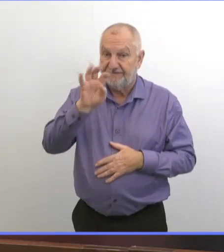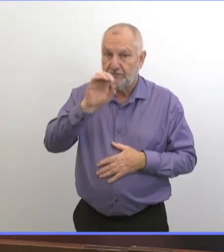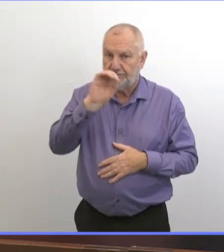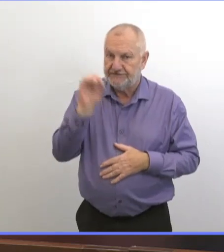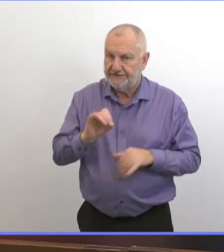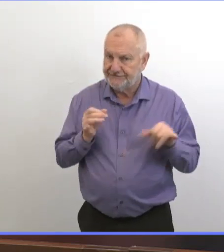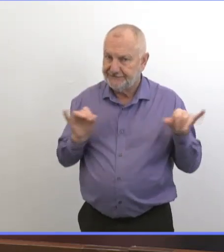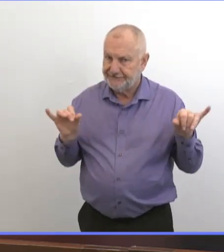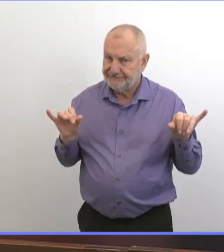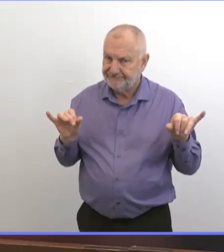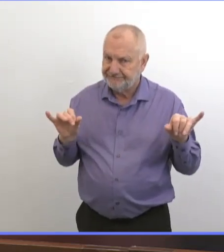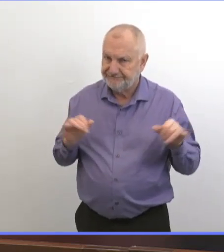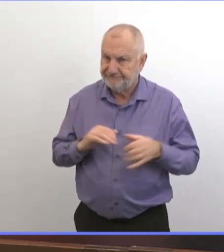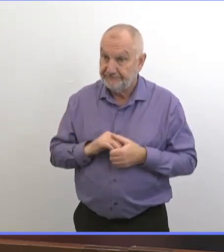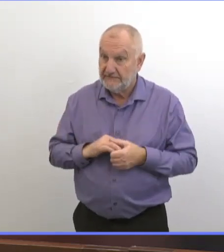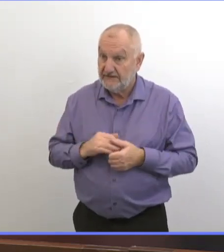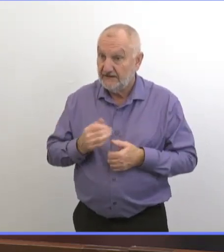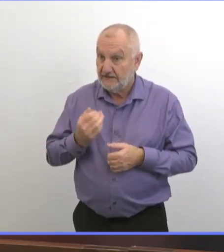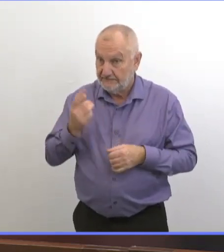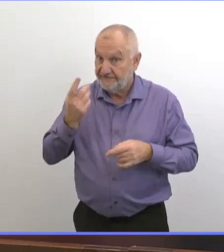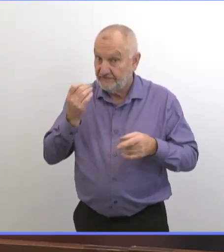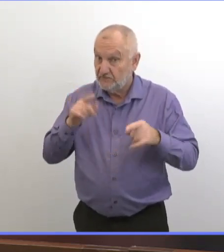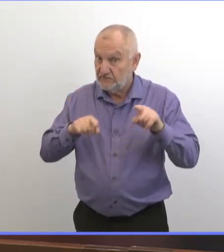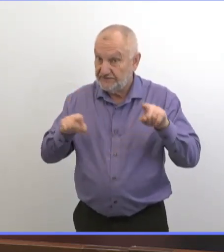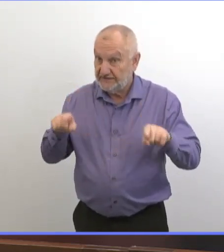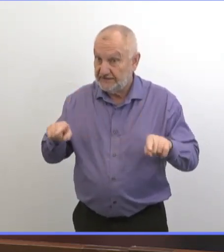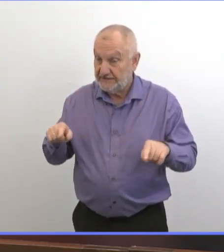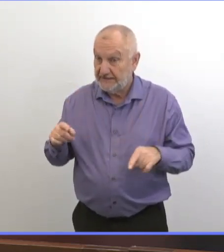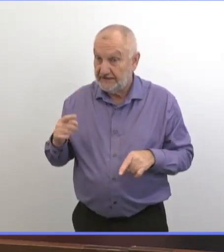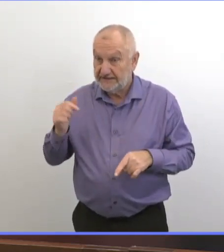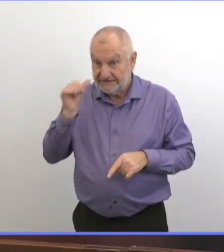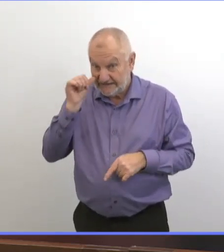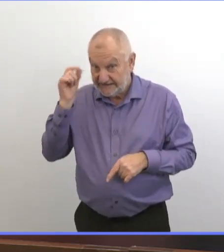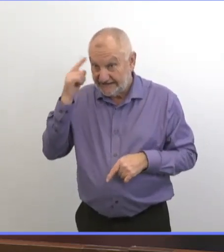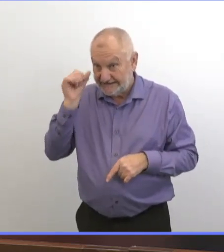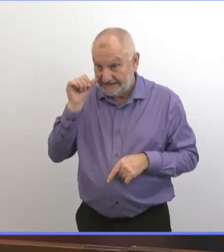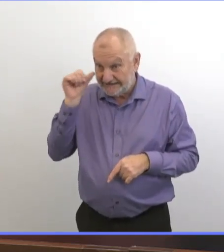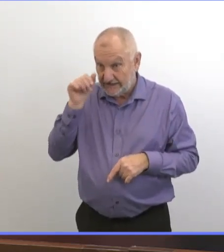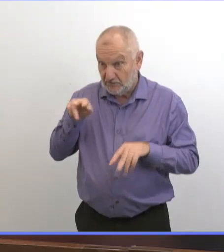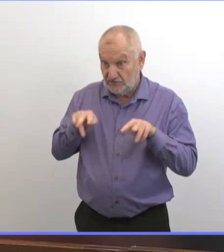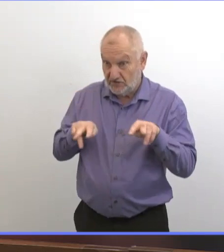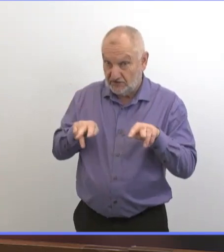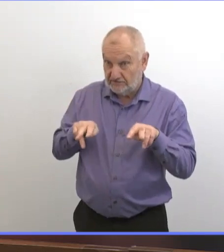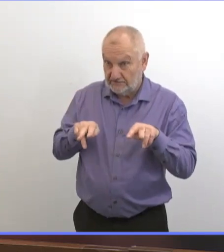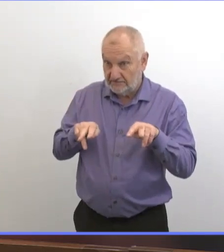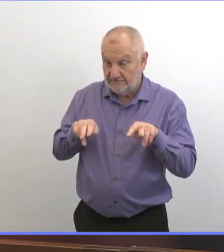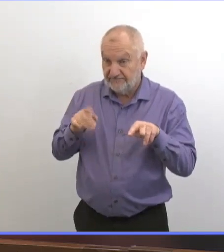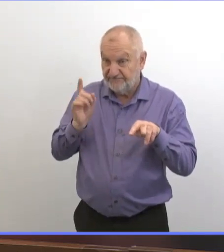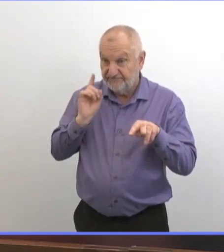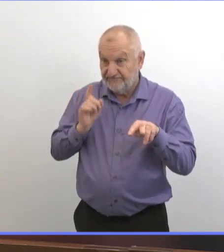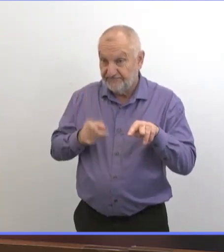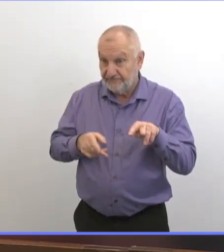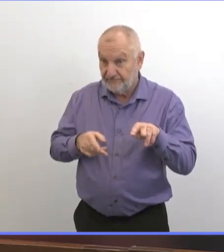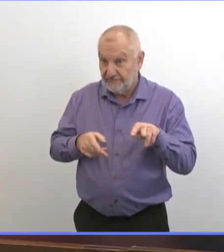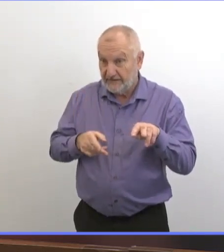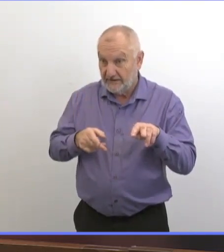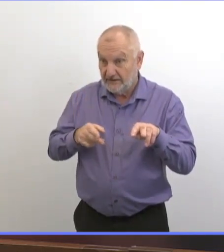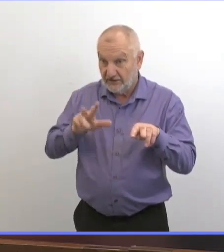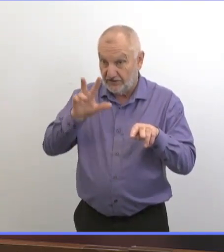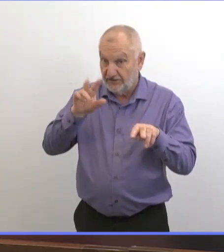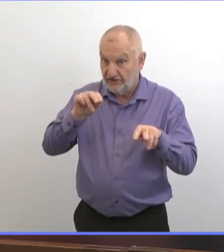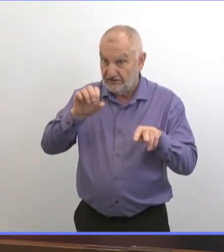Il y beaucoup de variables. Je pense que hier, c'était